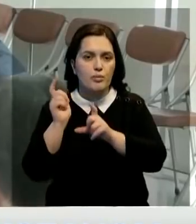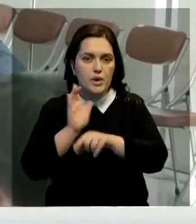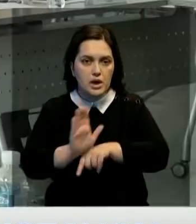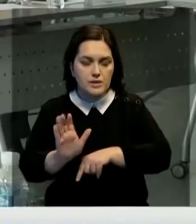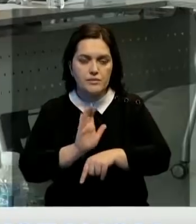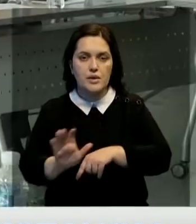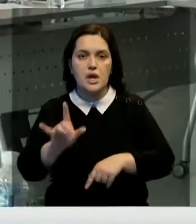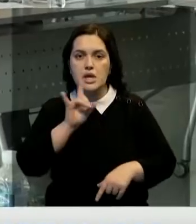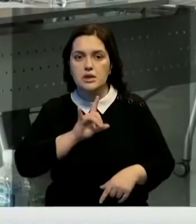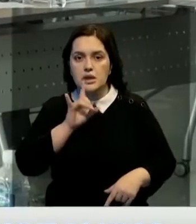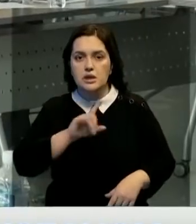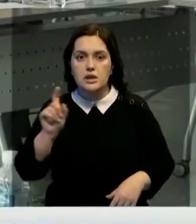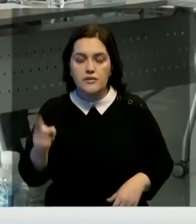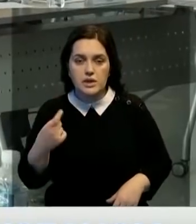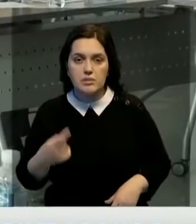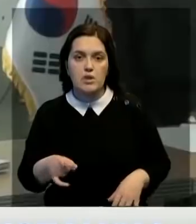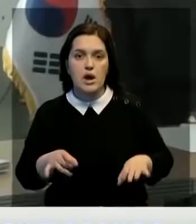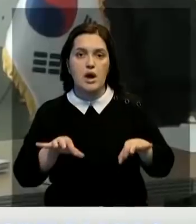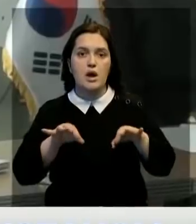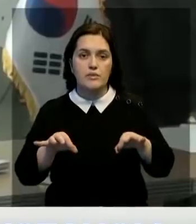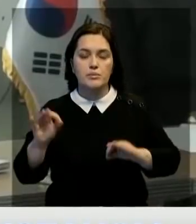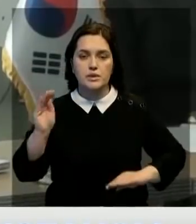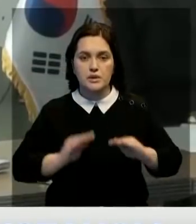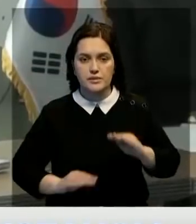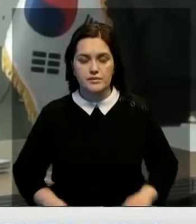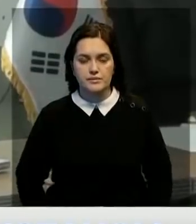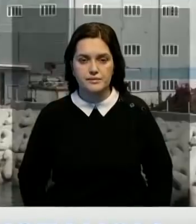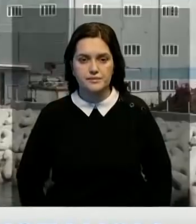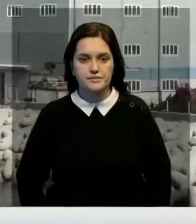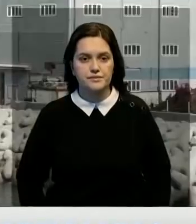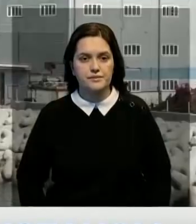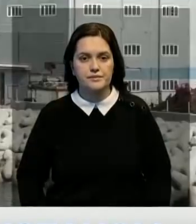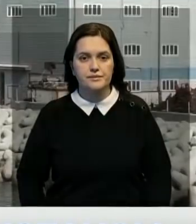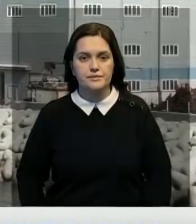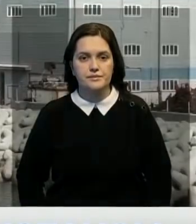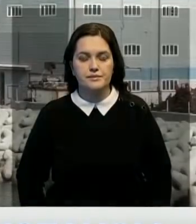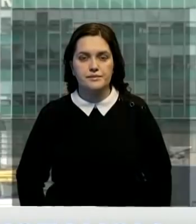обуви, логистика, нефтехимия и автомобильные комплектующие.